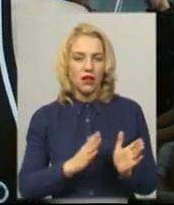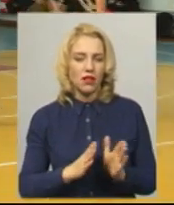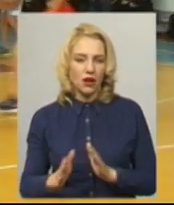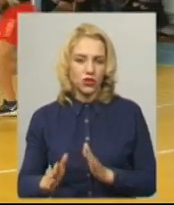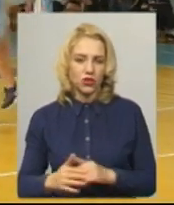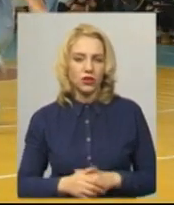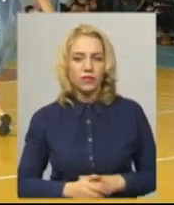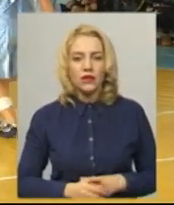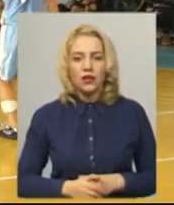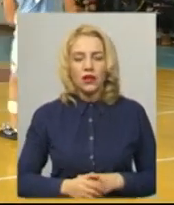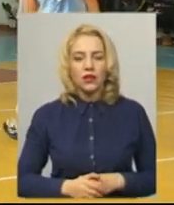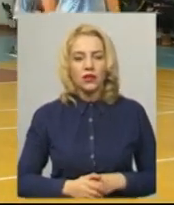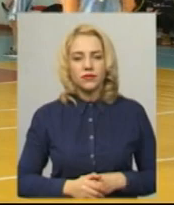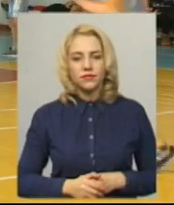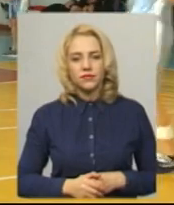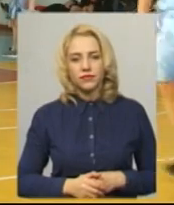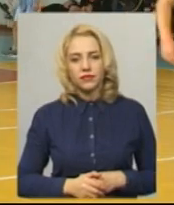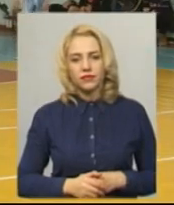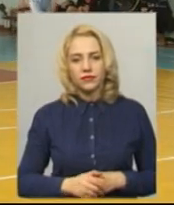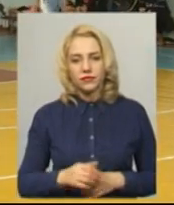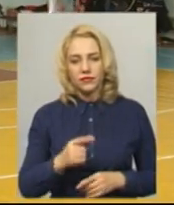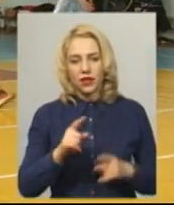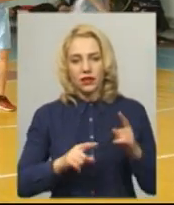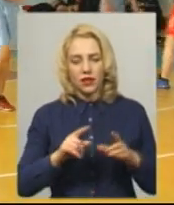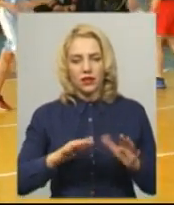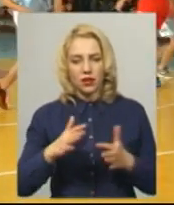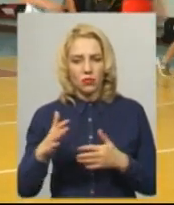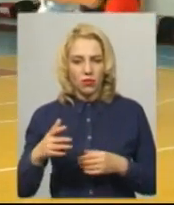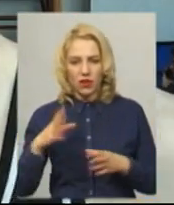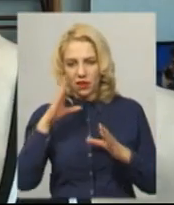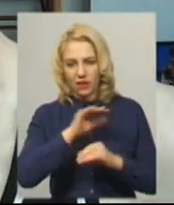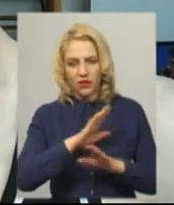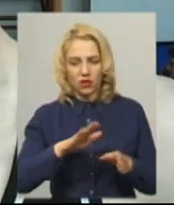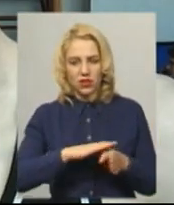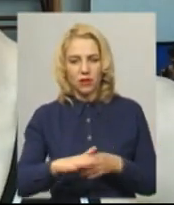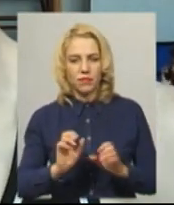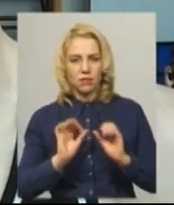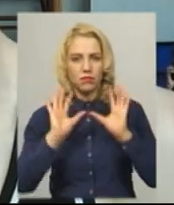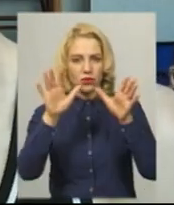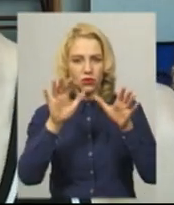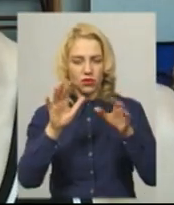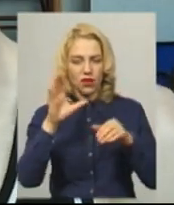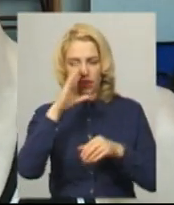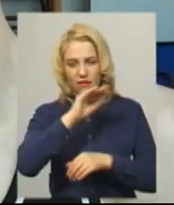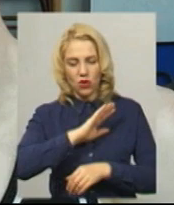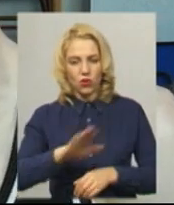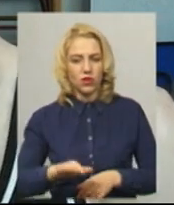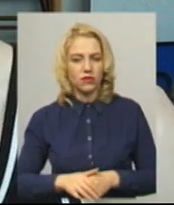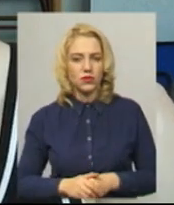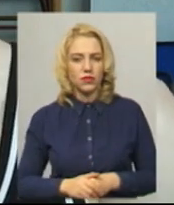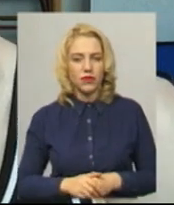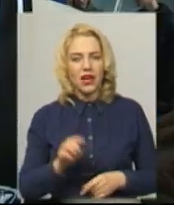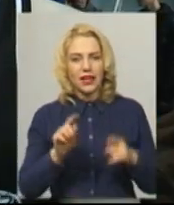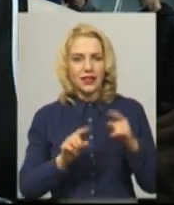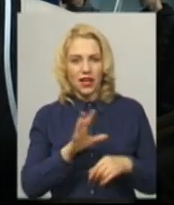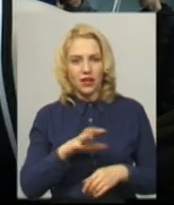атмосферу. Чиста, що команда недавно сумувалася, деякі моменти не вдалося реалізувати. Бросок не вкладу і деякі